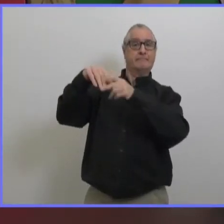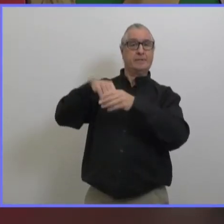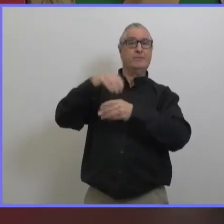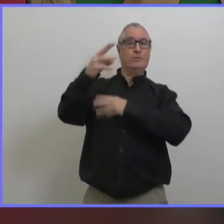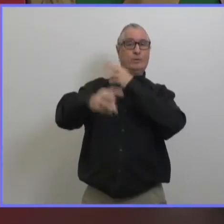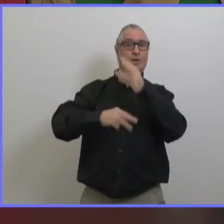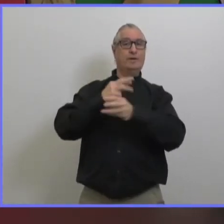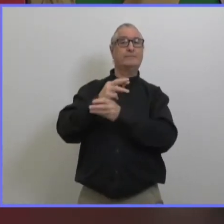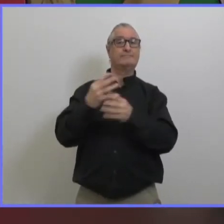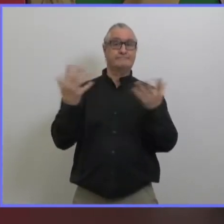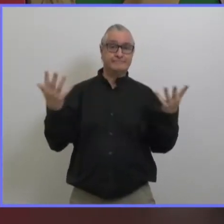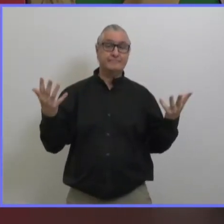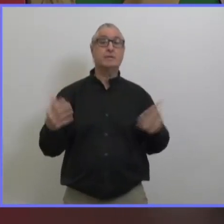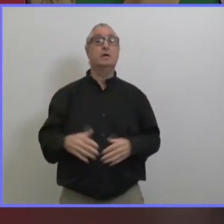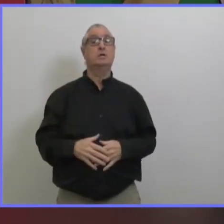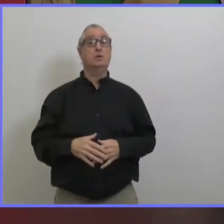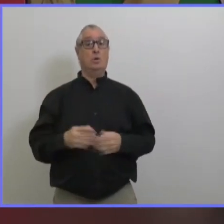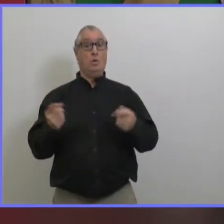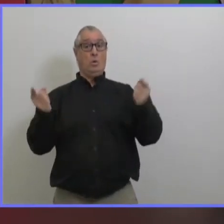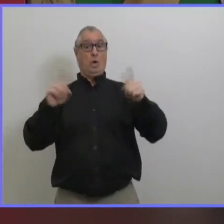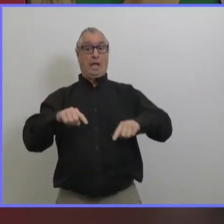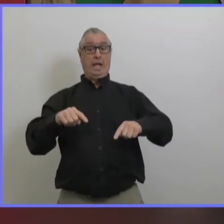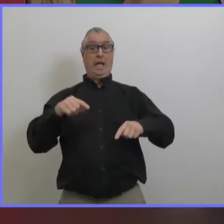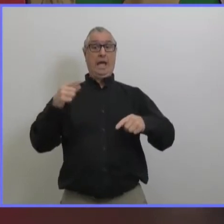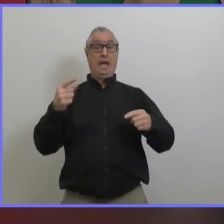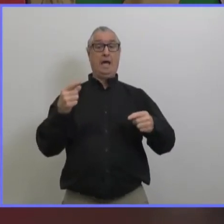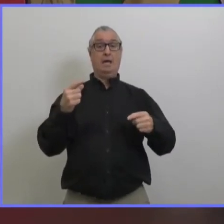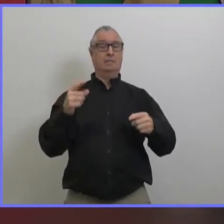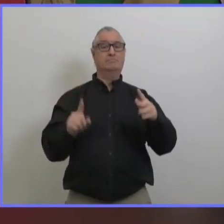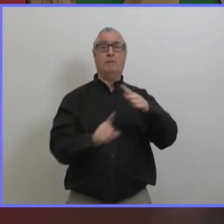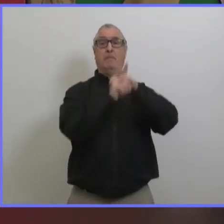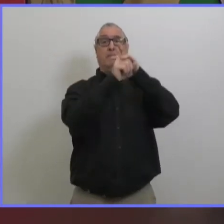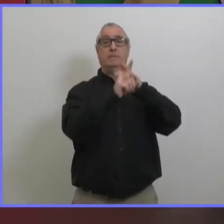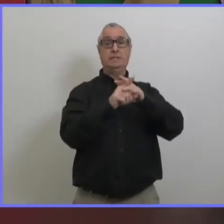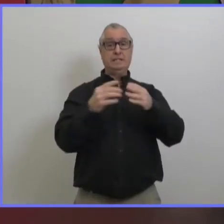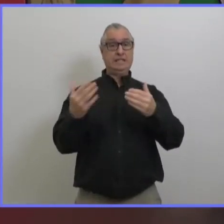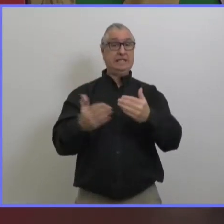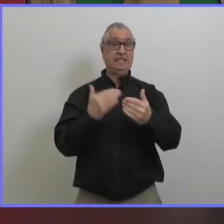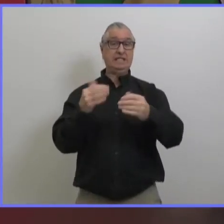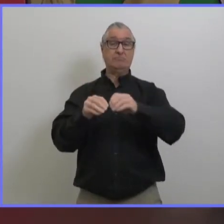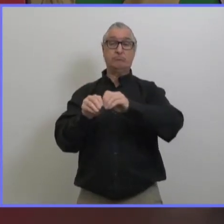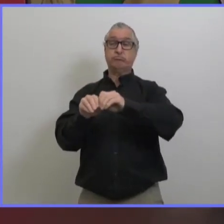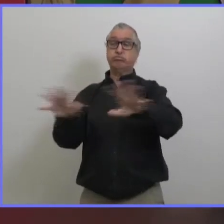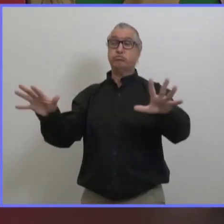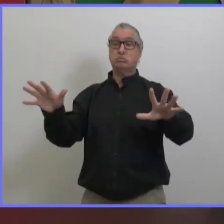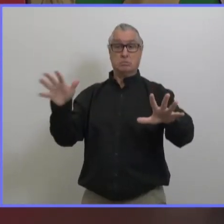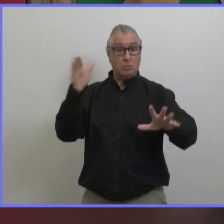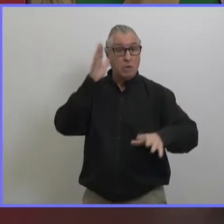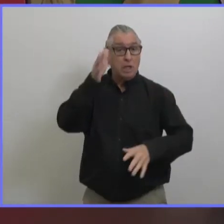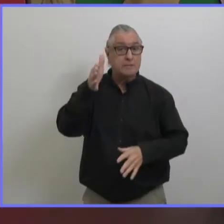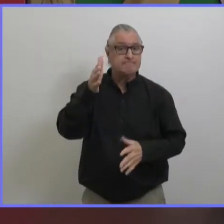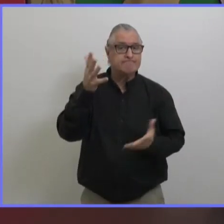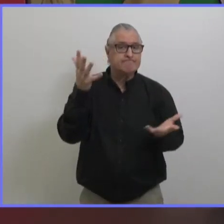avons fait beaucoup de progrès au niveau des restrictions et encore une fois c'est difficile de